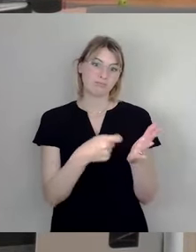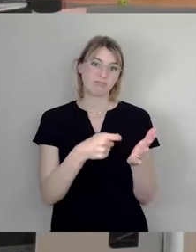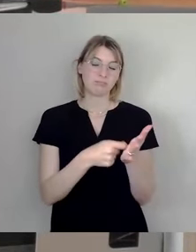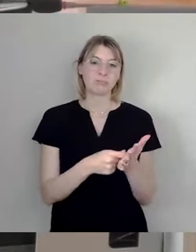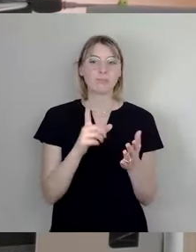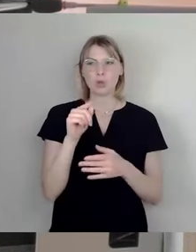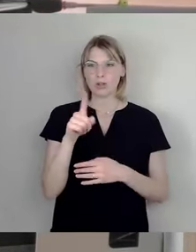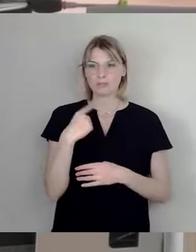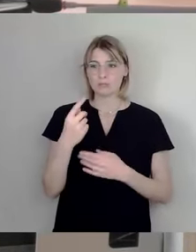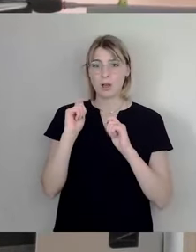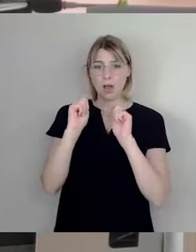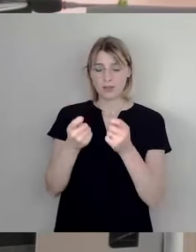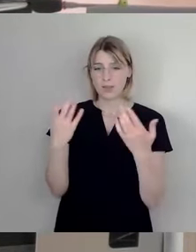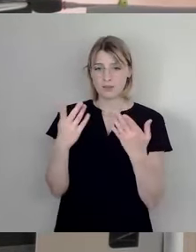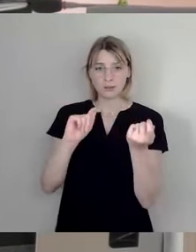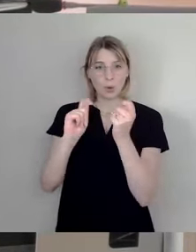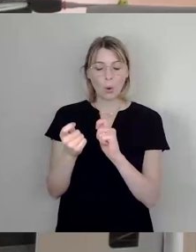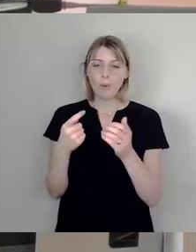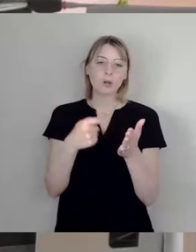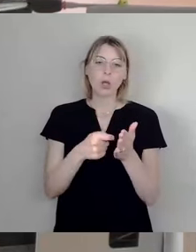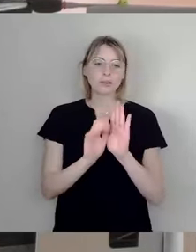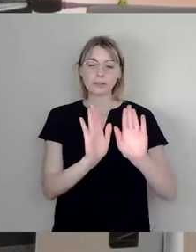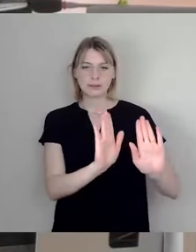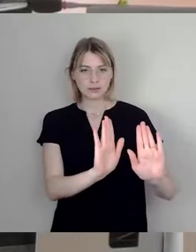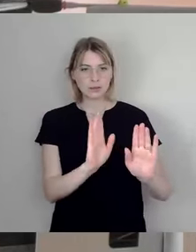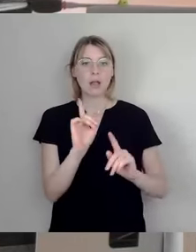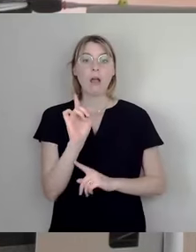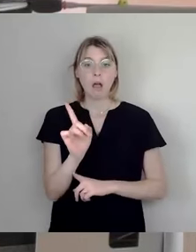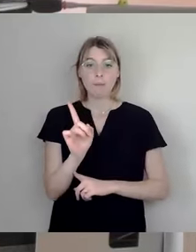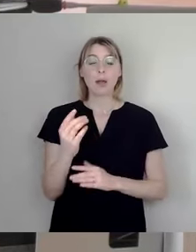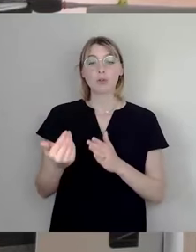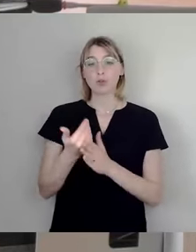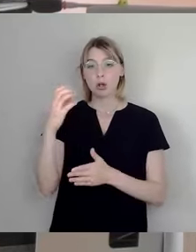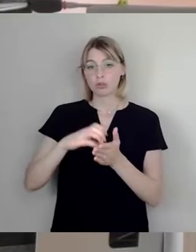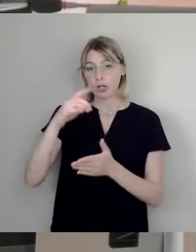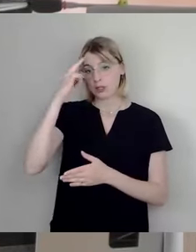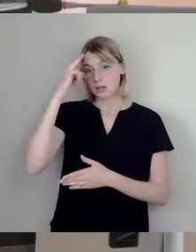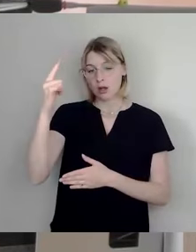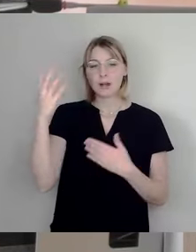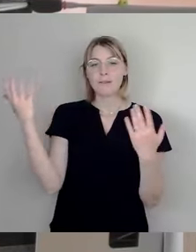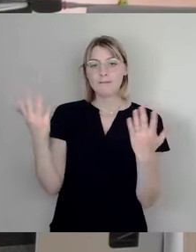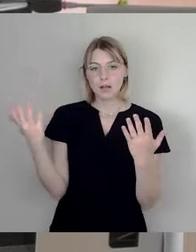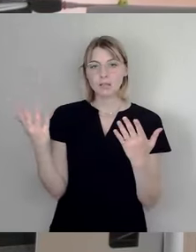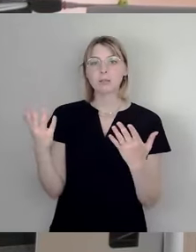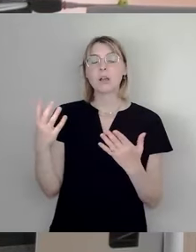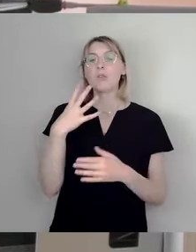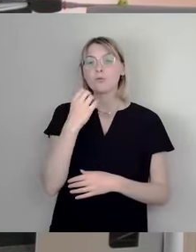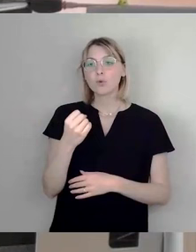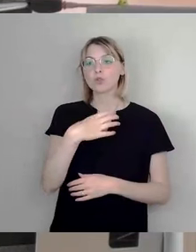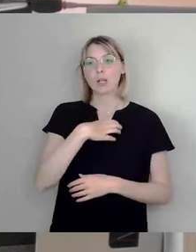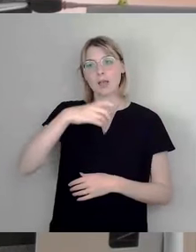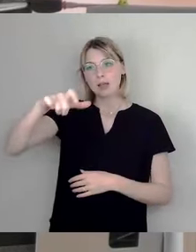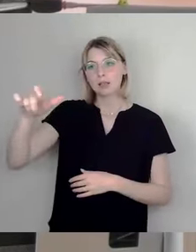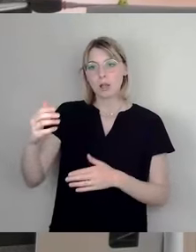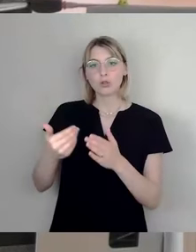den Kosten nichts. Aber er soll dem neuen Stadtrat und vor allen Dingen den Dresdnern Klarheit bringen, welche Kosten zu